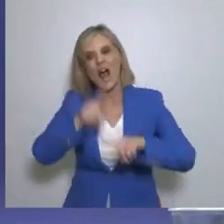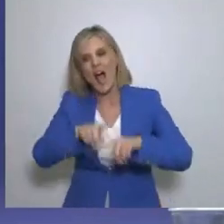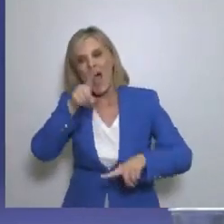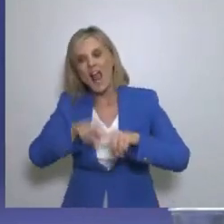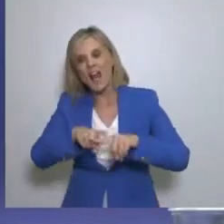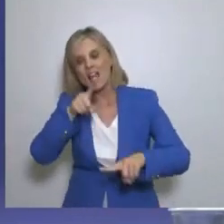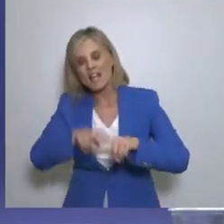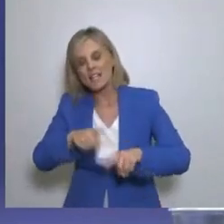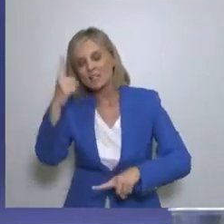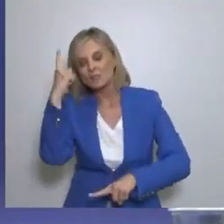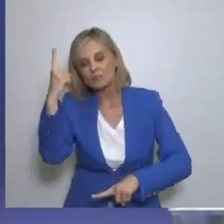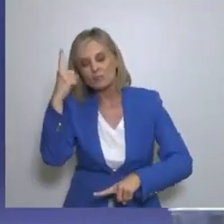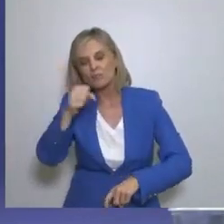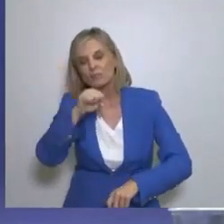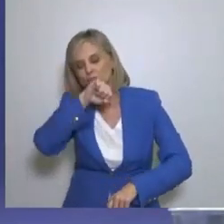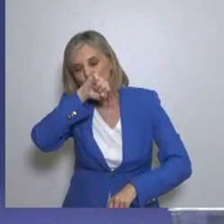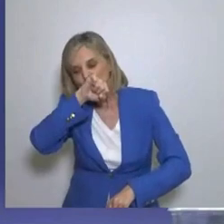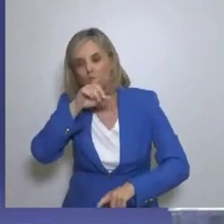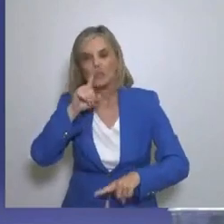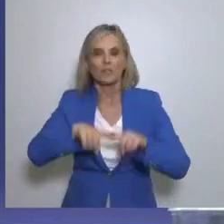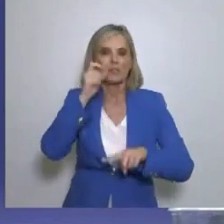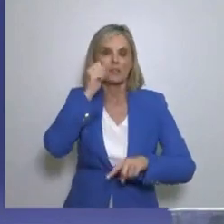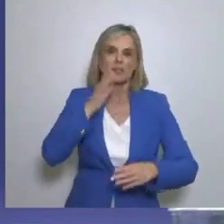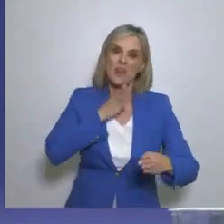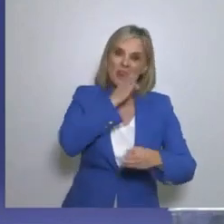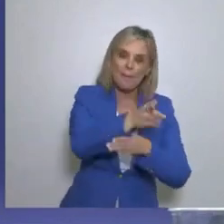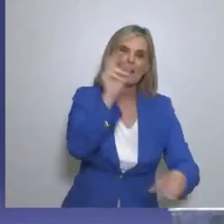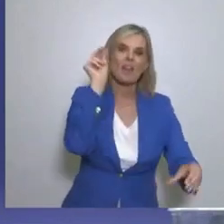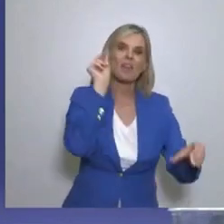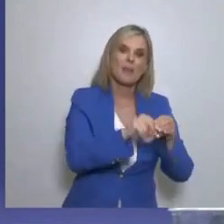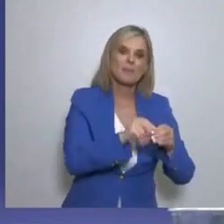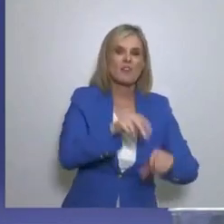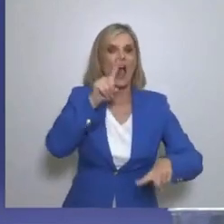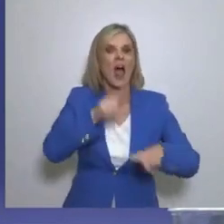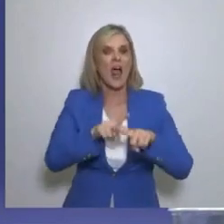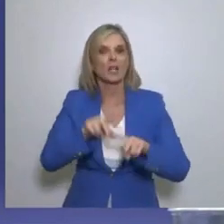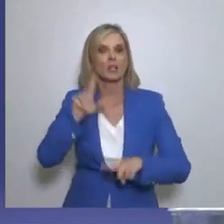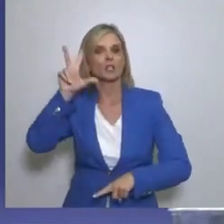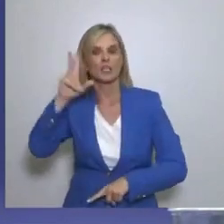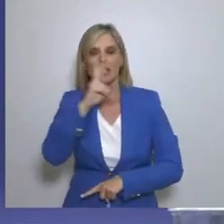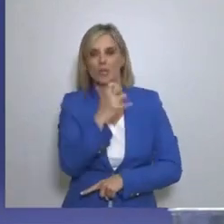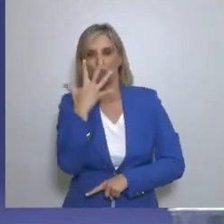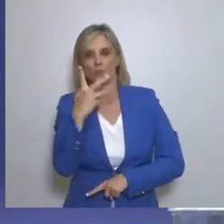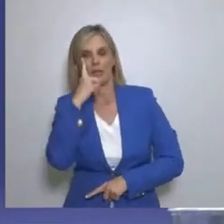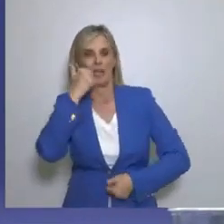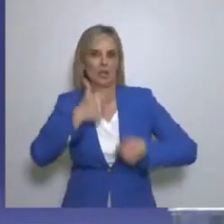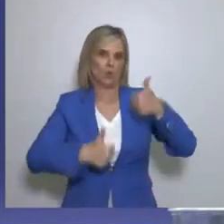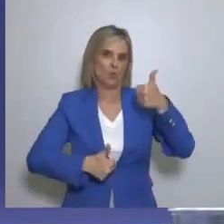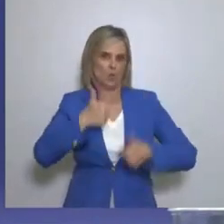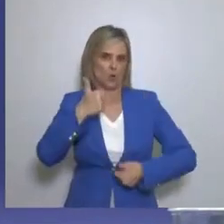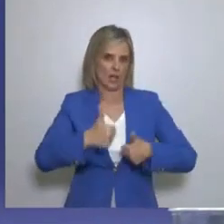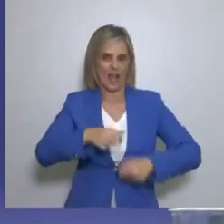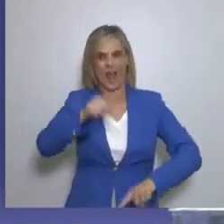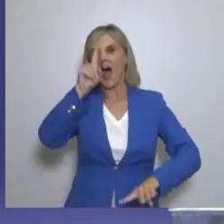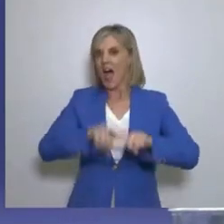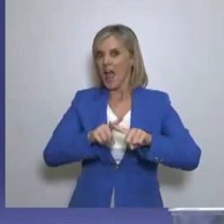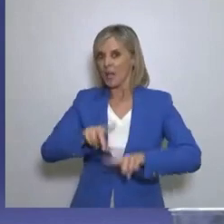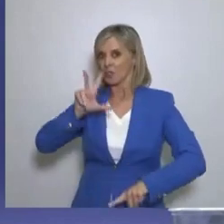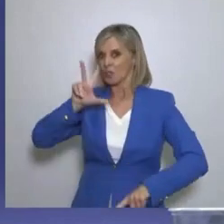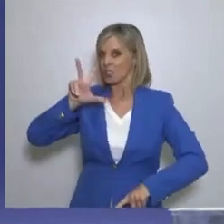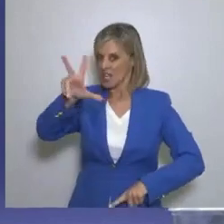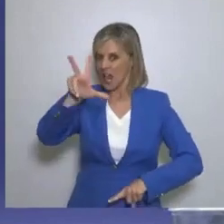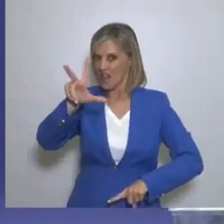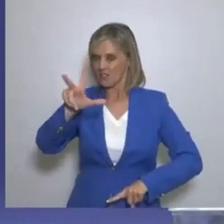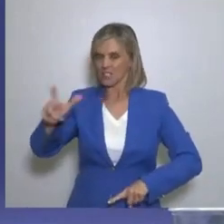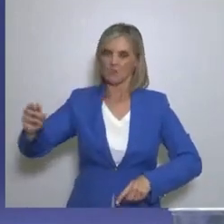Όλους τους Έλληνες ανθρώπους Να εισέλθουν και να ψηφίσουν Ελλήνως Συνέλευση Στις 25 Ιουνίου Η Ελλήνως Συνέλευση να είναι